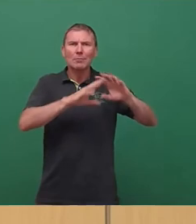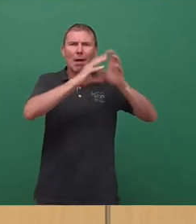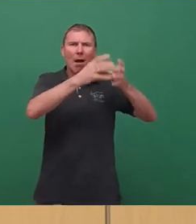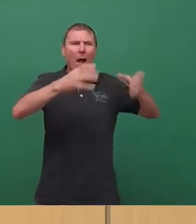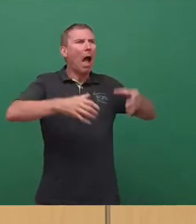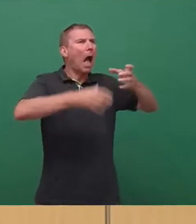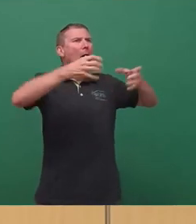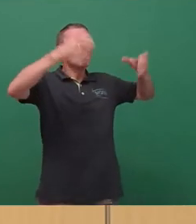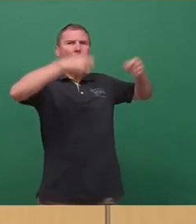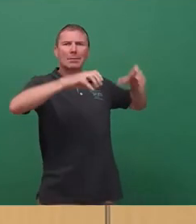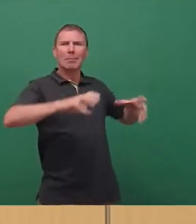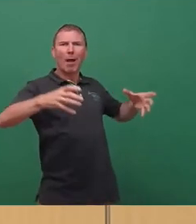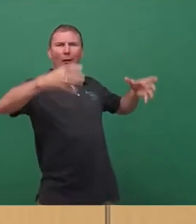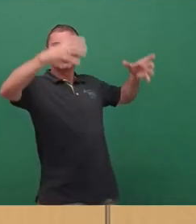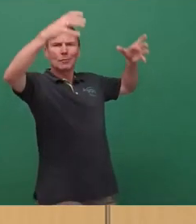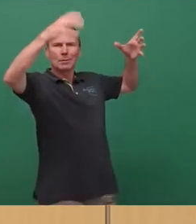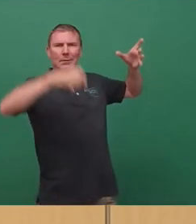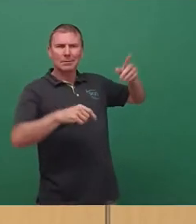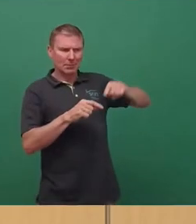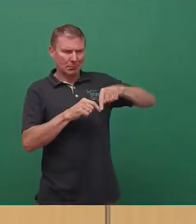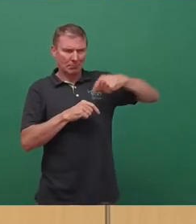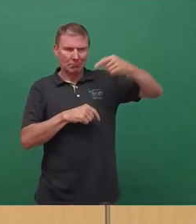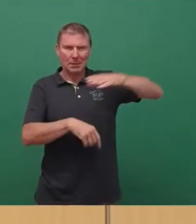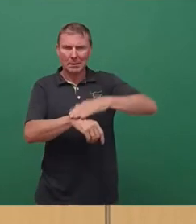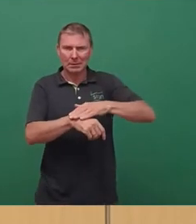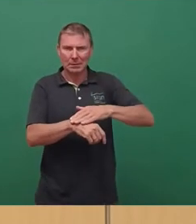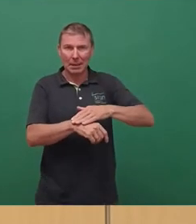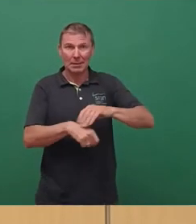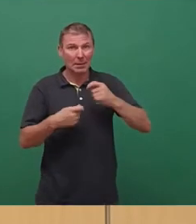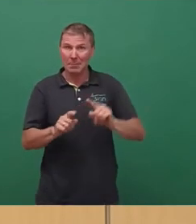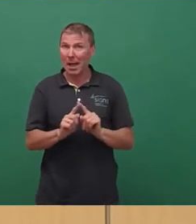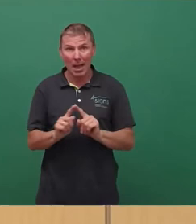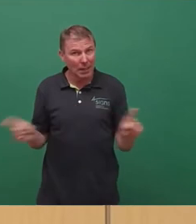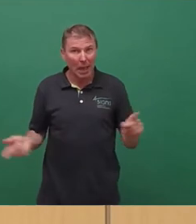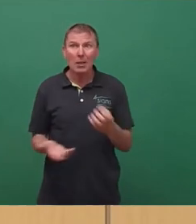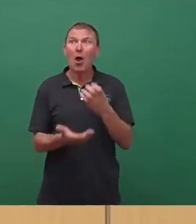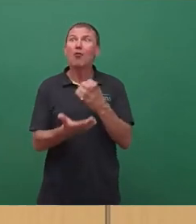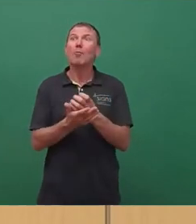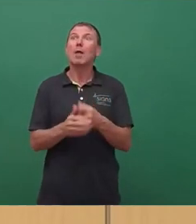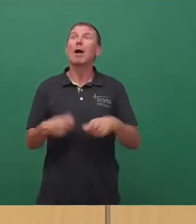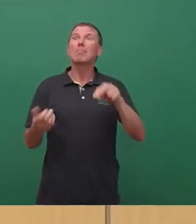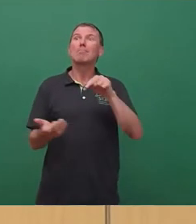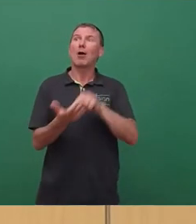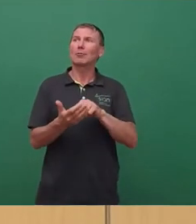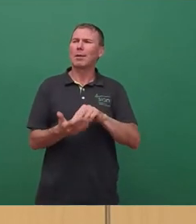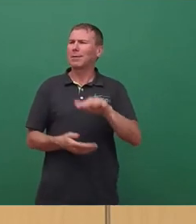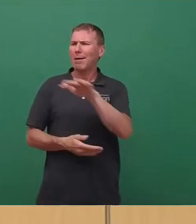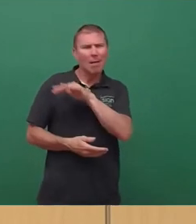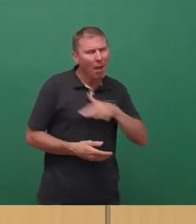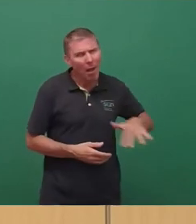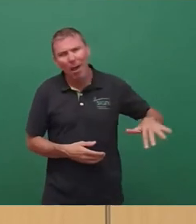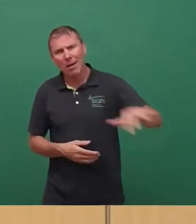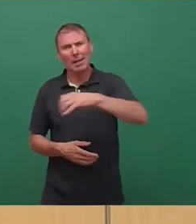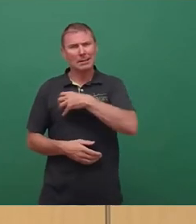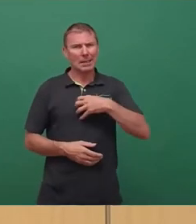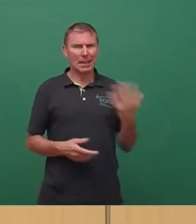Es gab auf absehbare Zeit keine kommunale Baustelle in ganz Elbflorenz, in